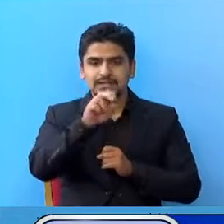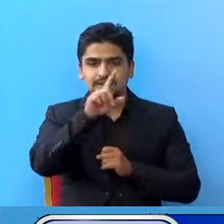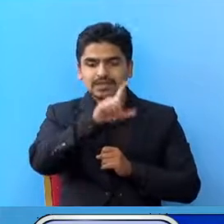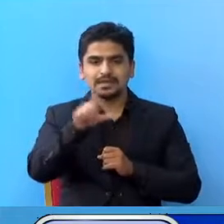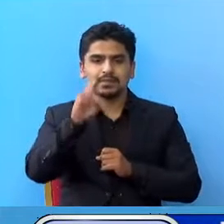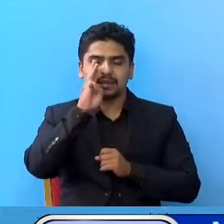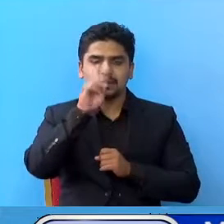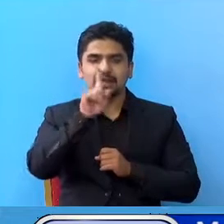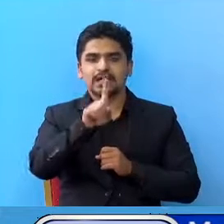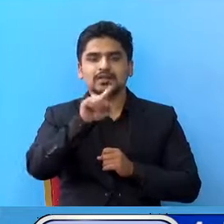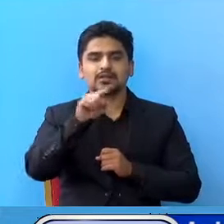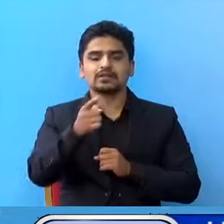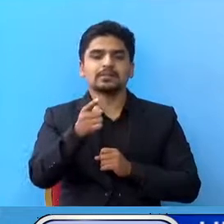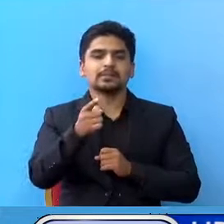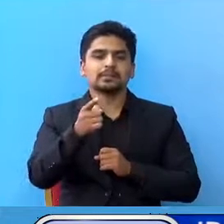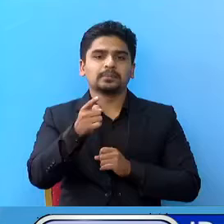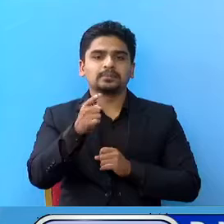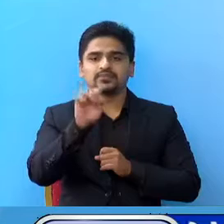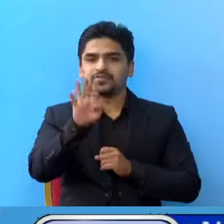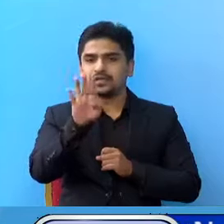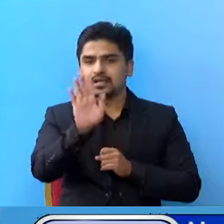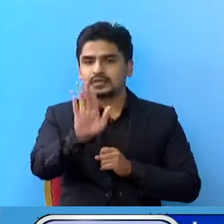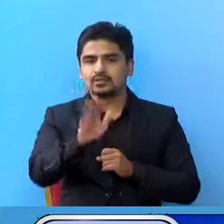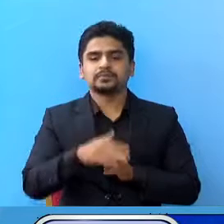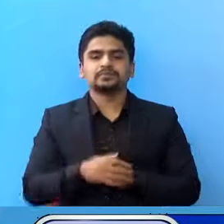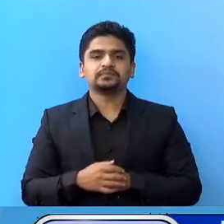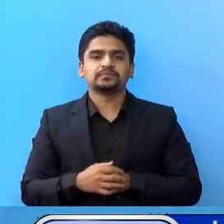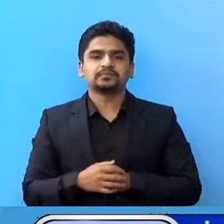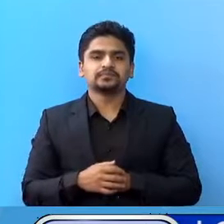रा नेपाल मां 1,04 चार चांचो,